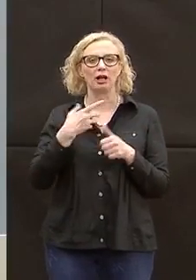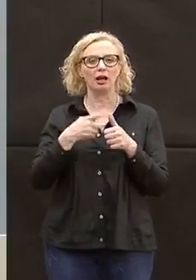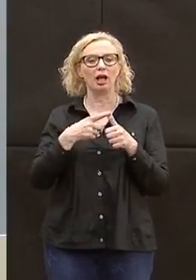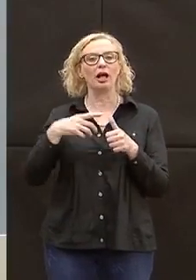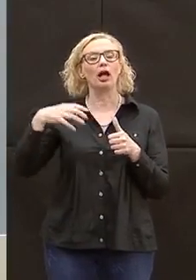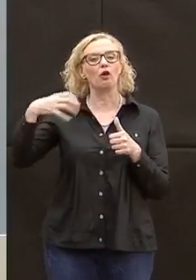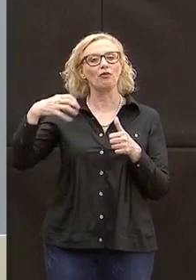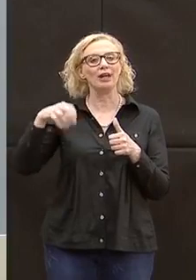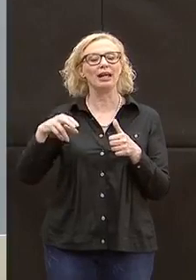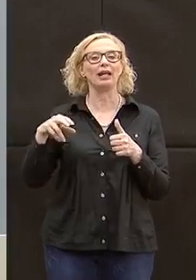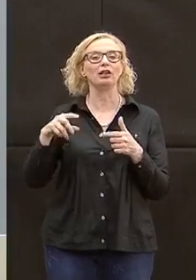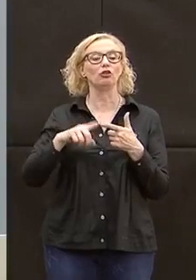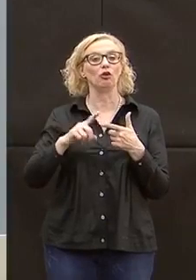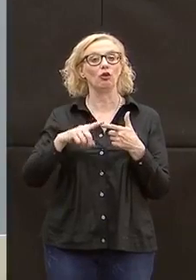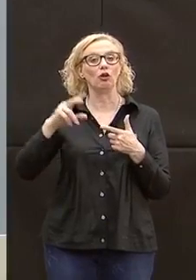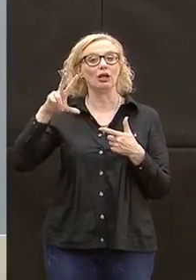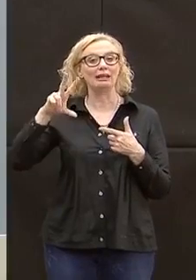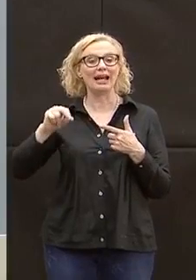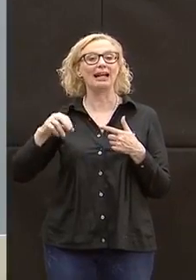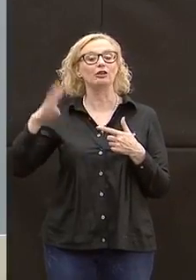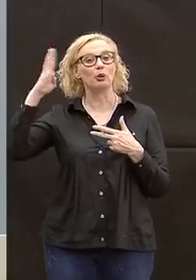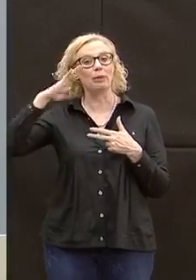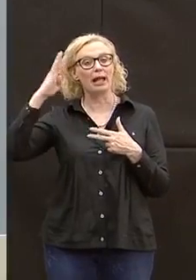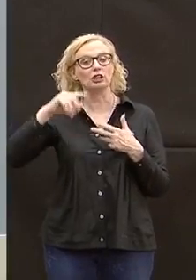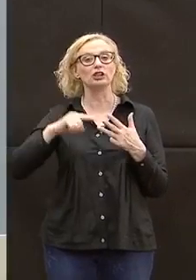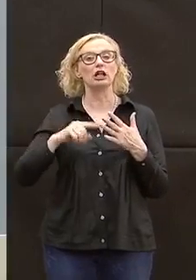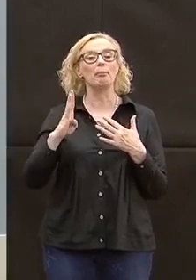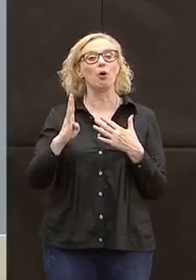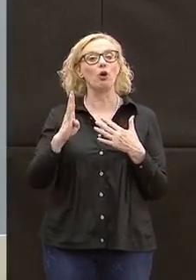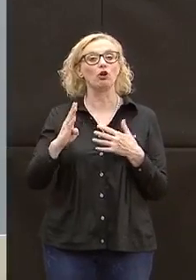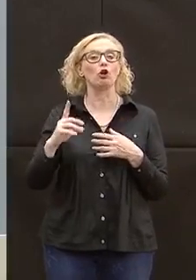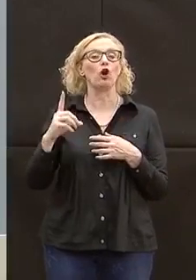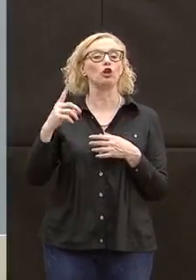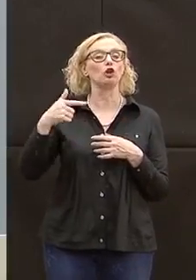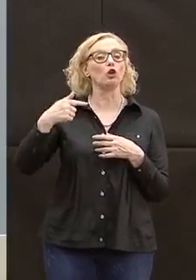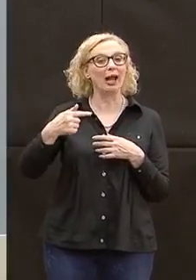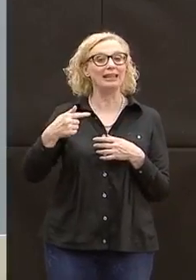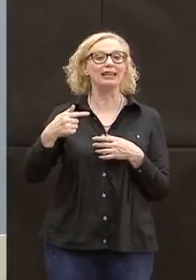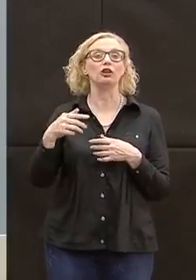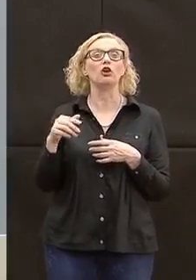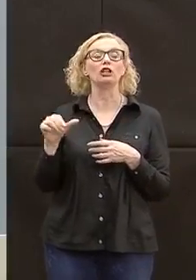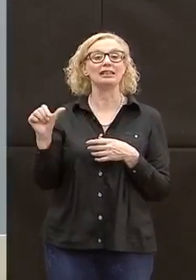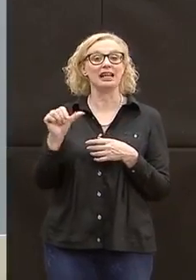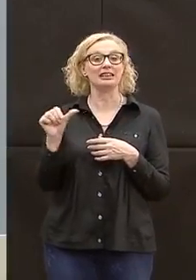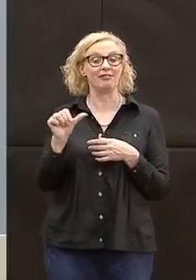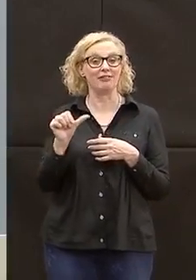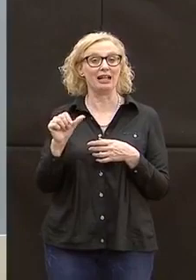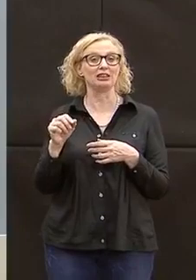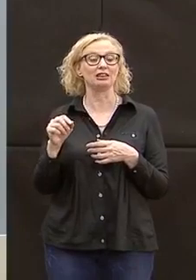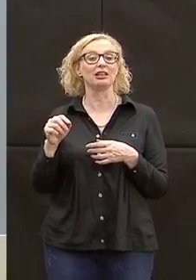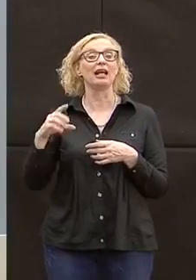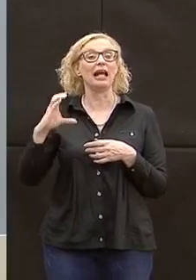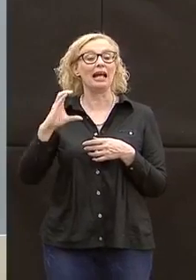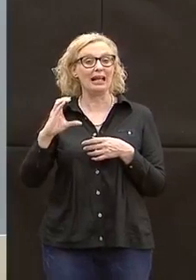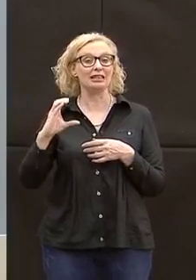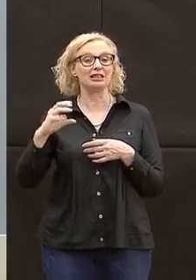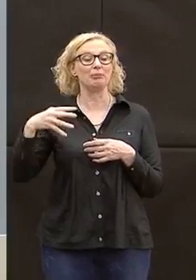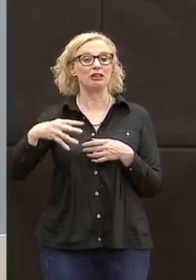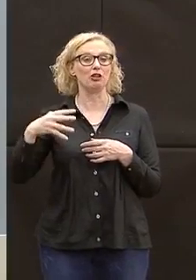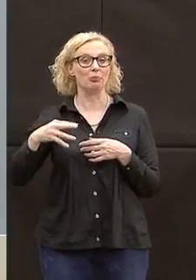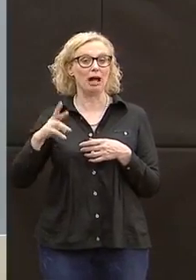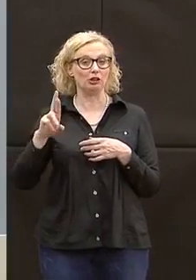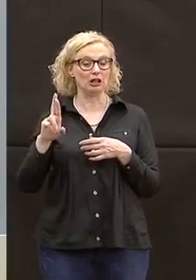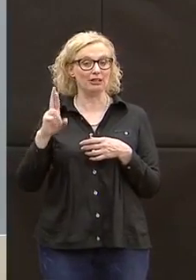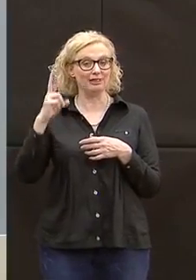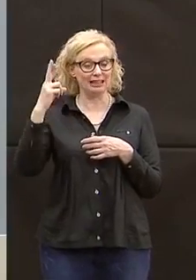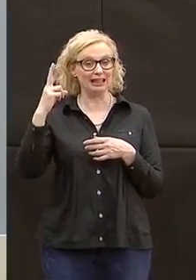Roveretto, Trento, Pergine, Borgo, Tonadico, Predazzo, San Gianfassa, Cless, Mezzolombardo, Riva